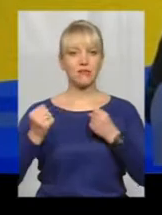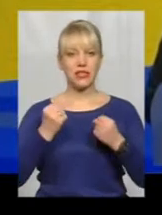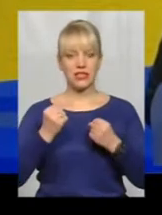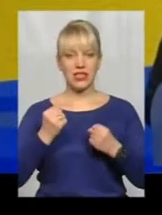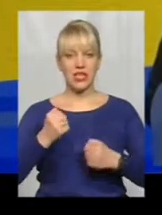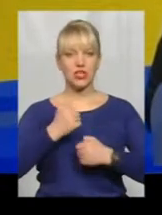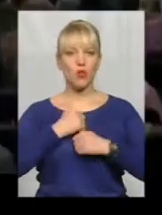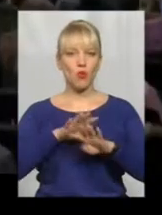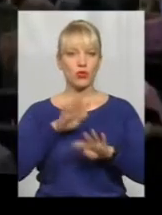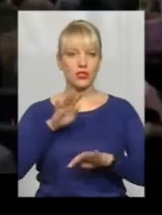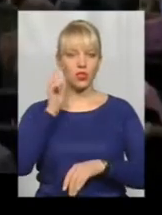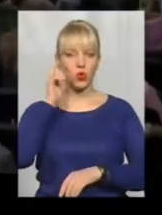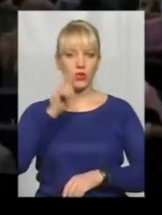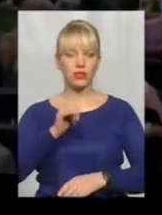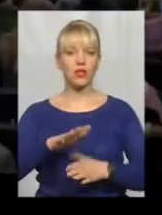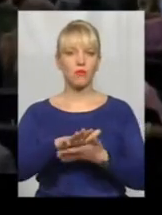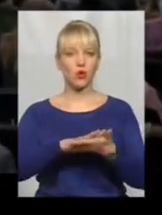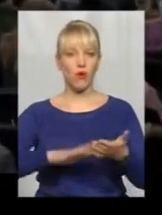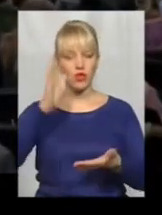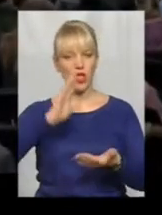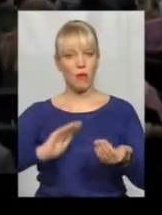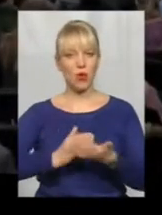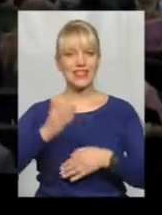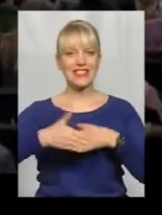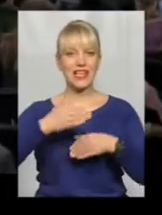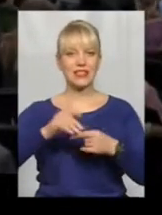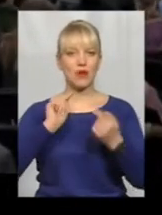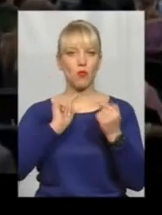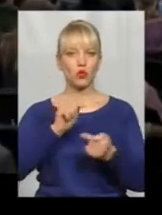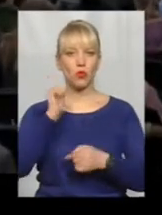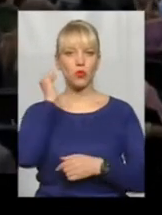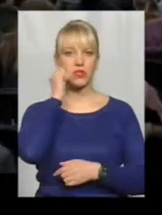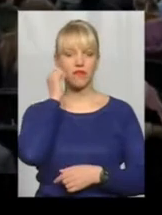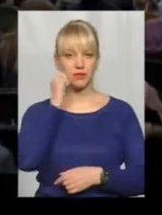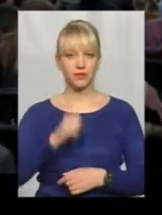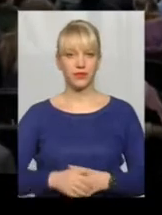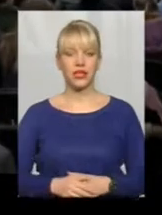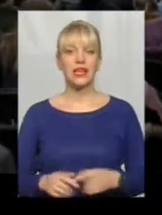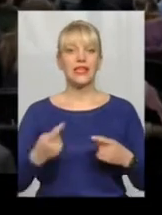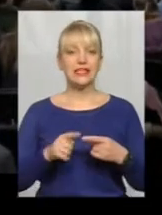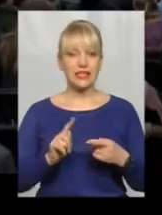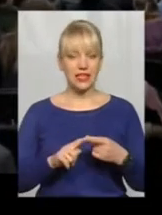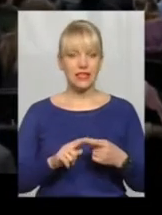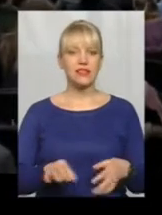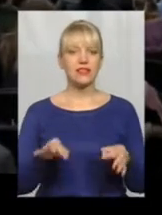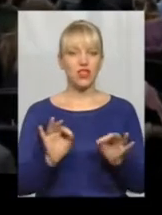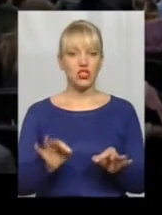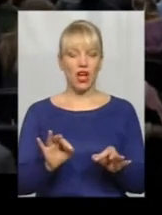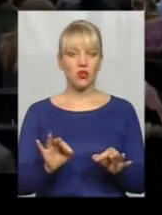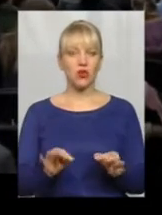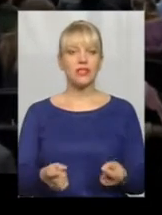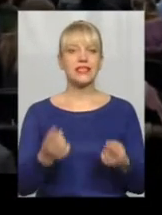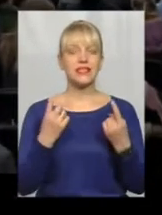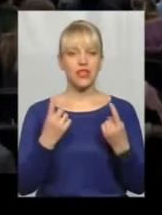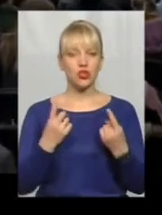Сил України і продовженню політики санкцій проти Москви. Це, звичайно, значно